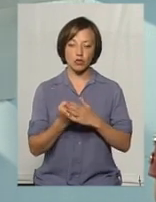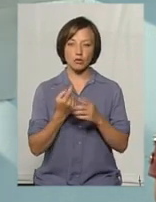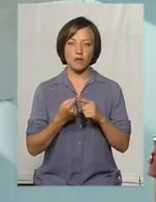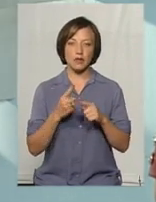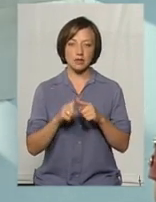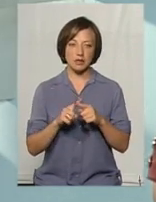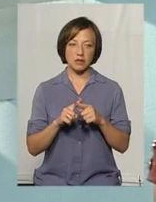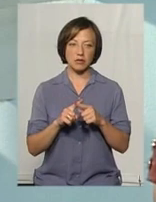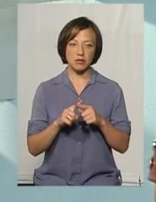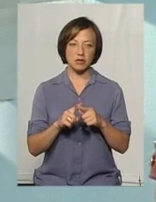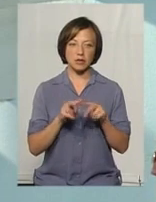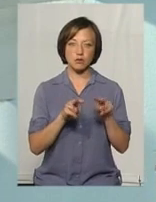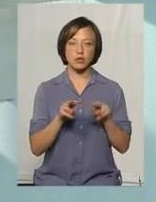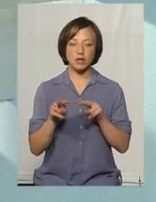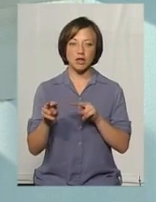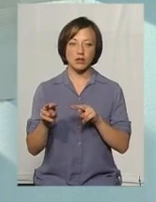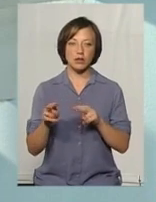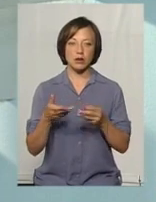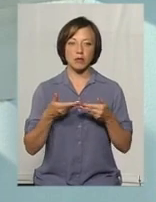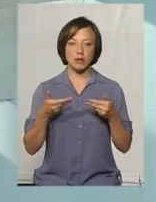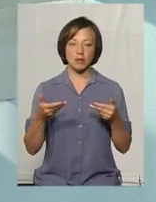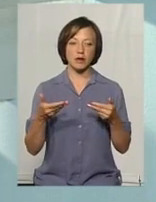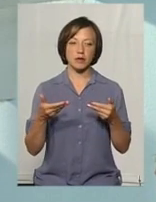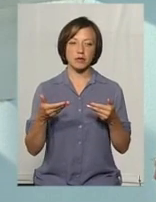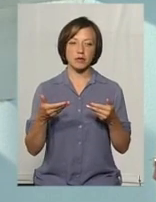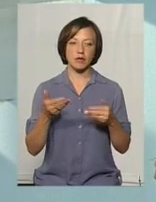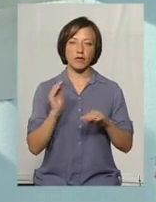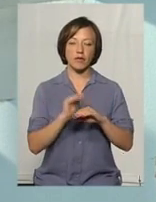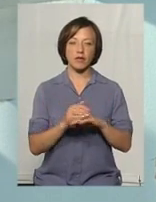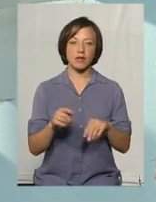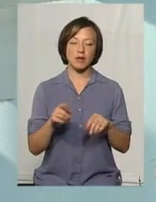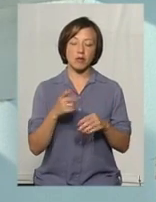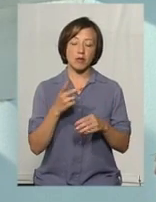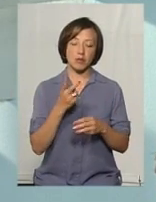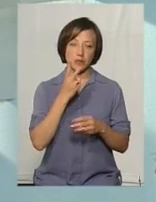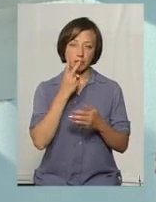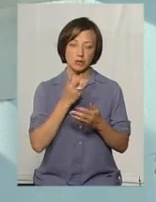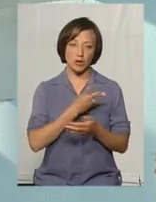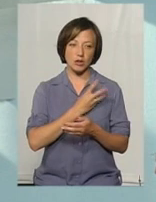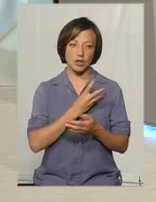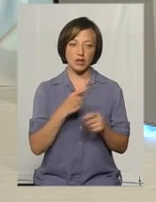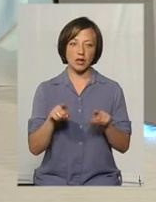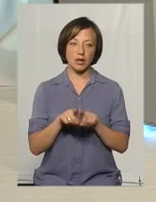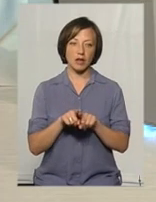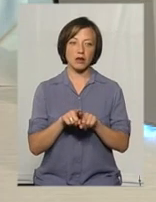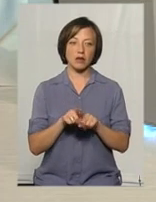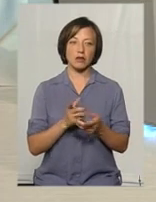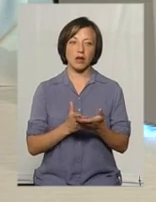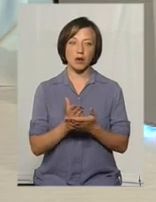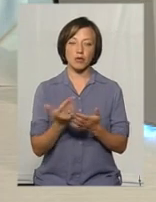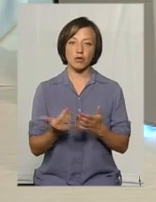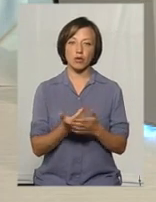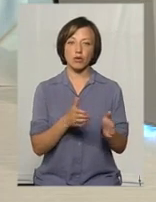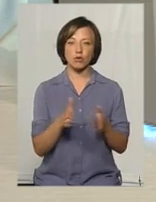спостережень ми виявили таке бажання і напрям новий